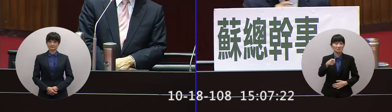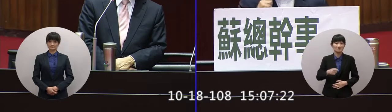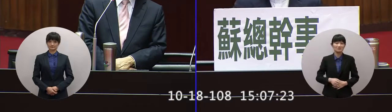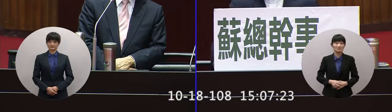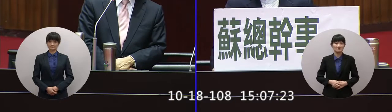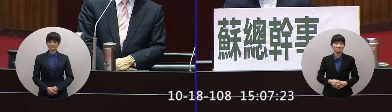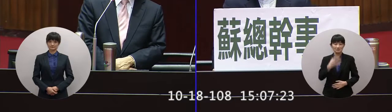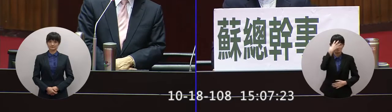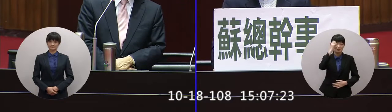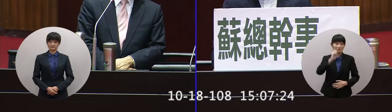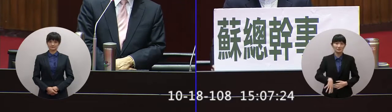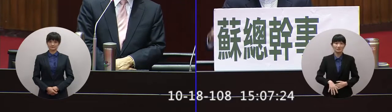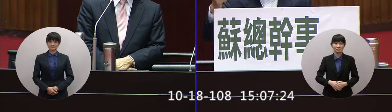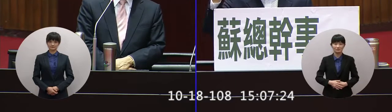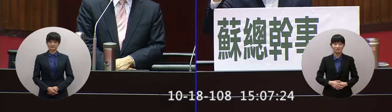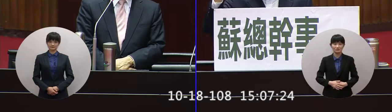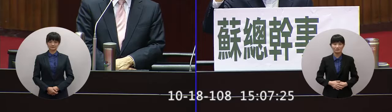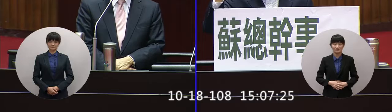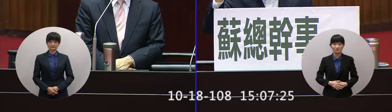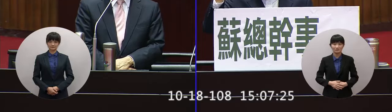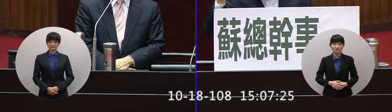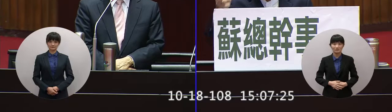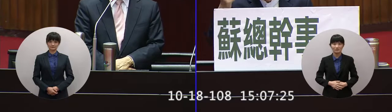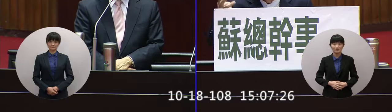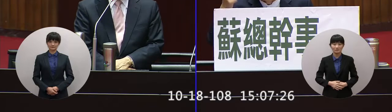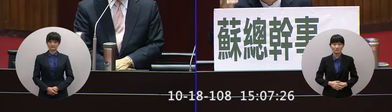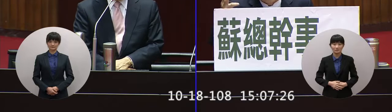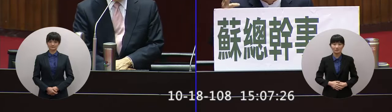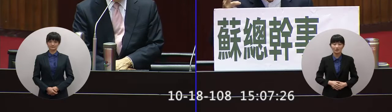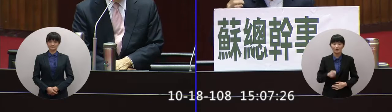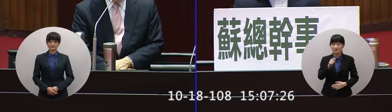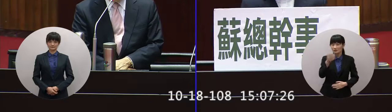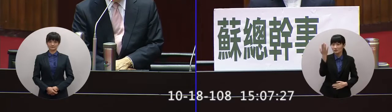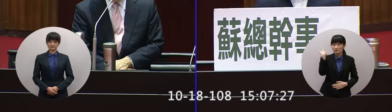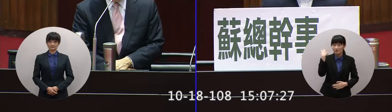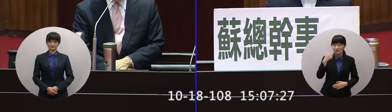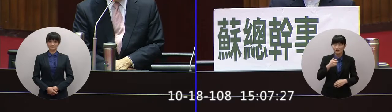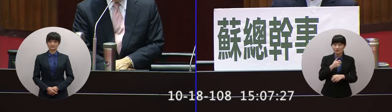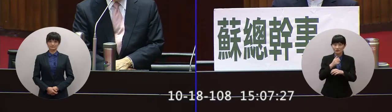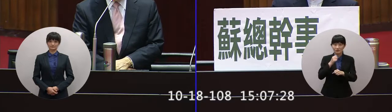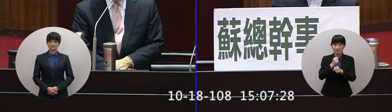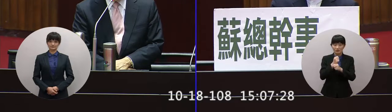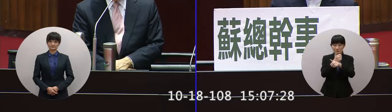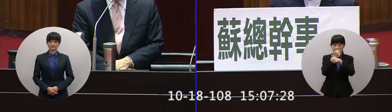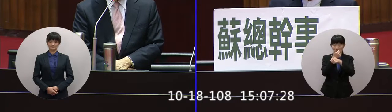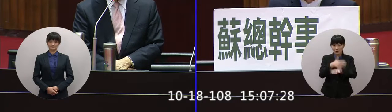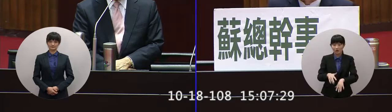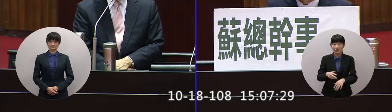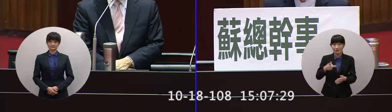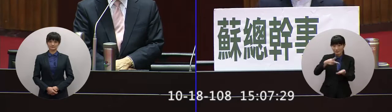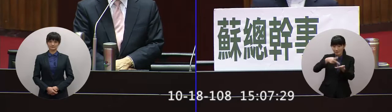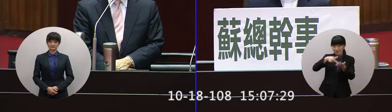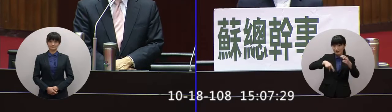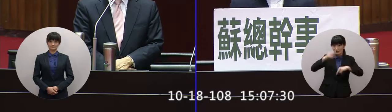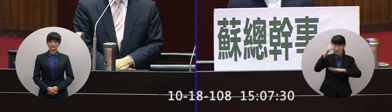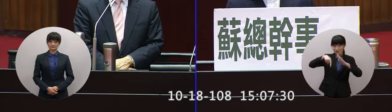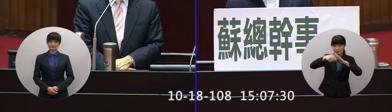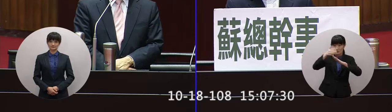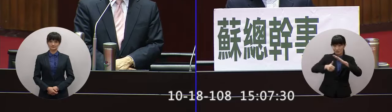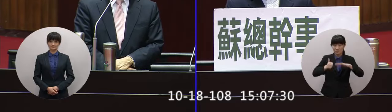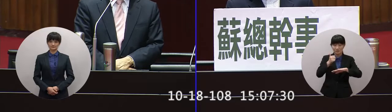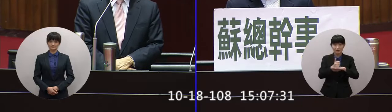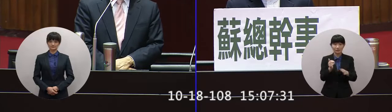感覺到可恥你一定走歸兩個人的行政院長從門的外國